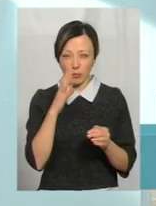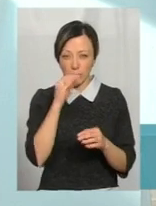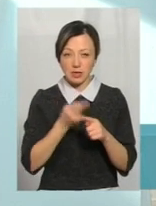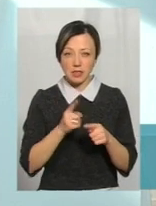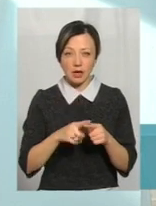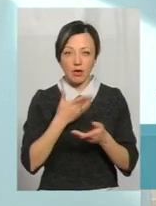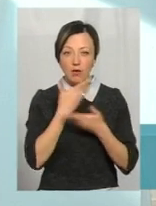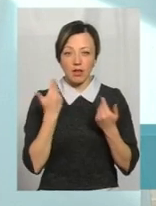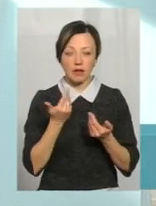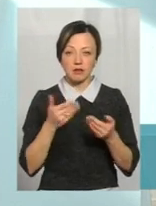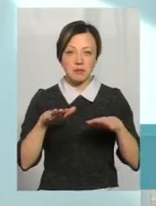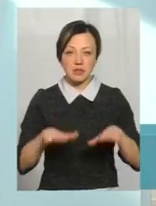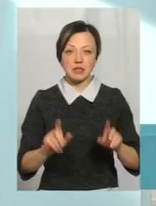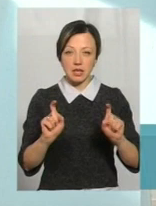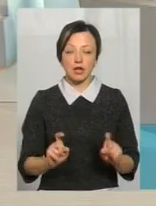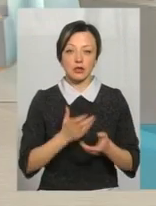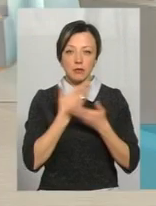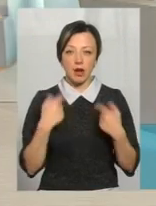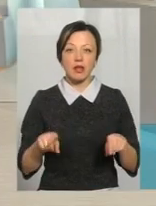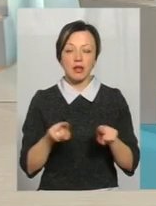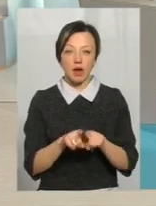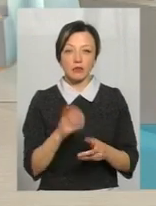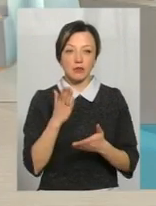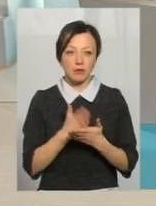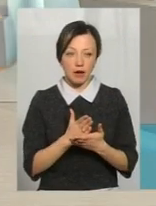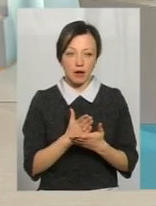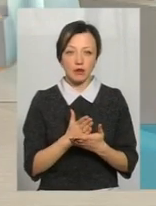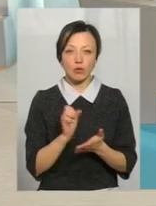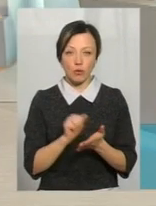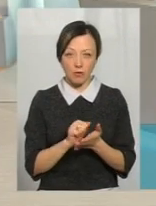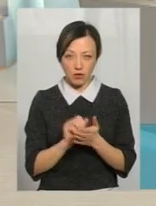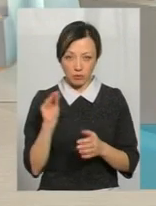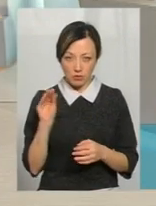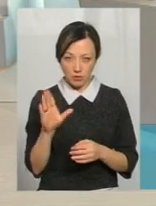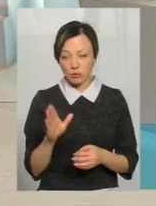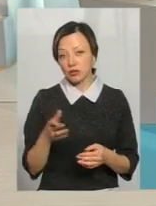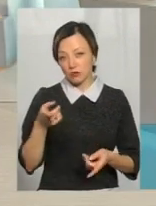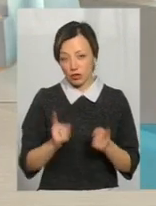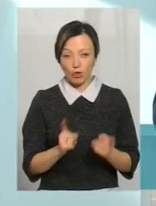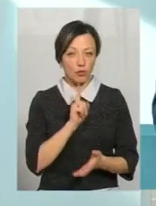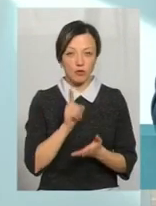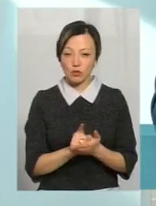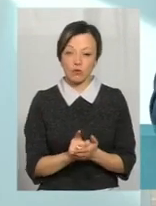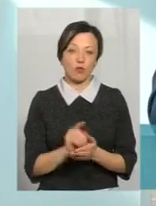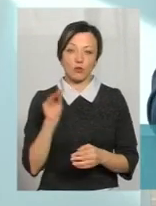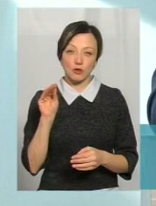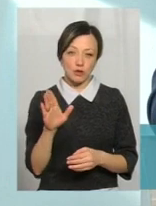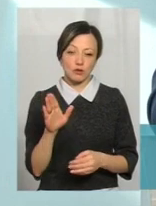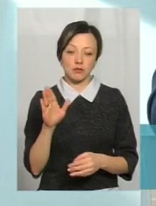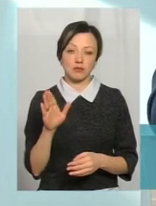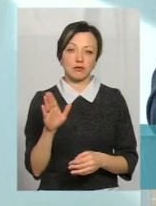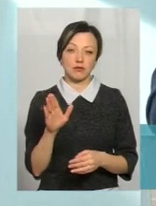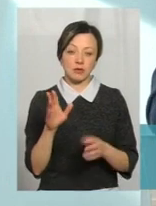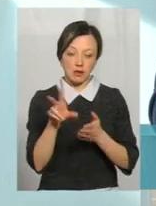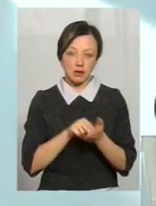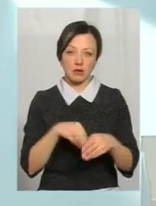відсутності сидячих місцях. Добре, і також має бути в наявності документ, який посвідчує. Ну, звісно, обов'язково посвідчення, встановлено